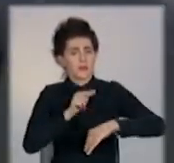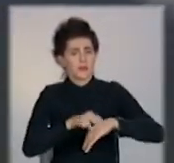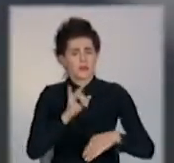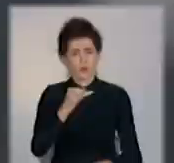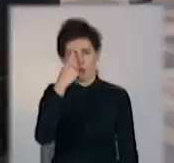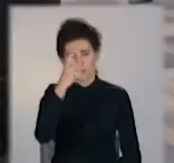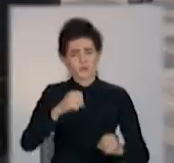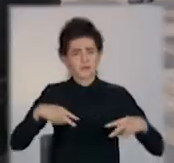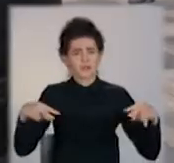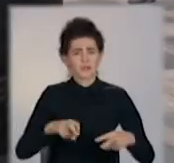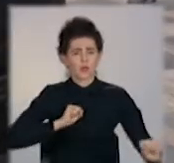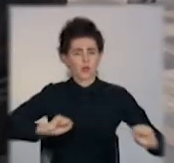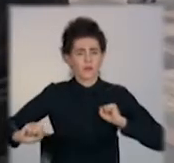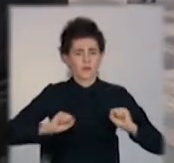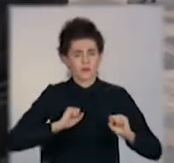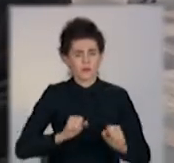профільне управління.